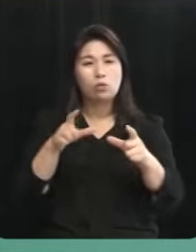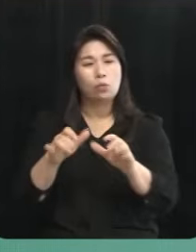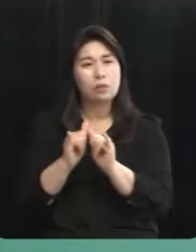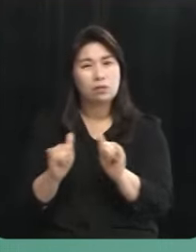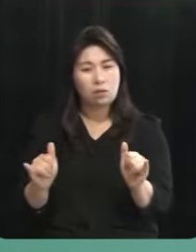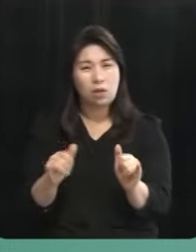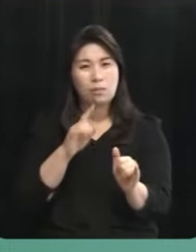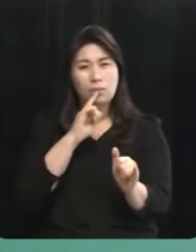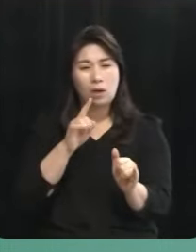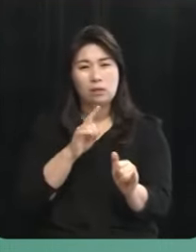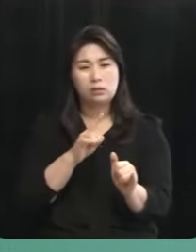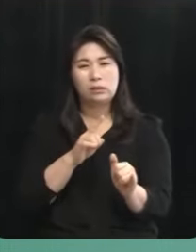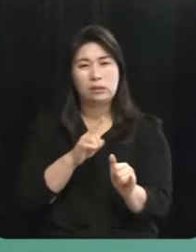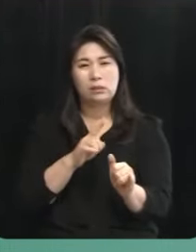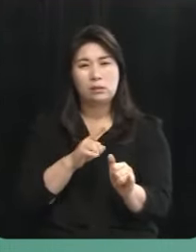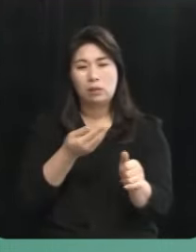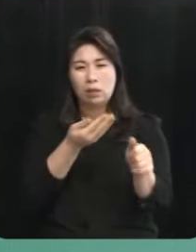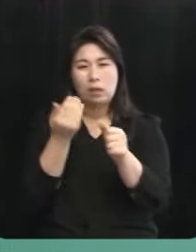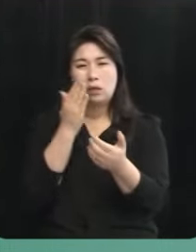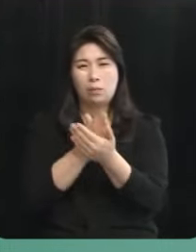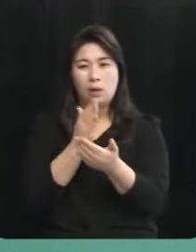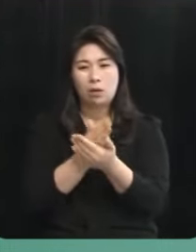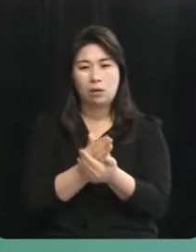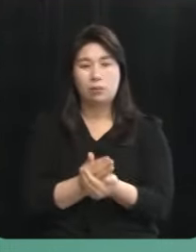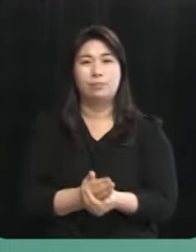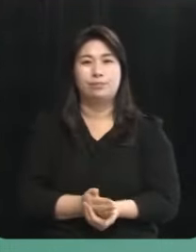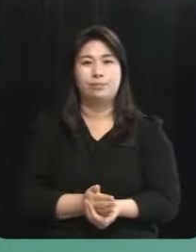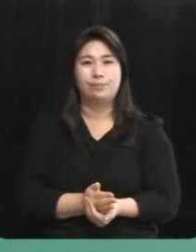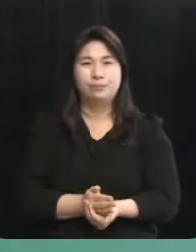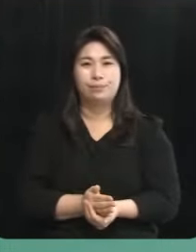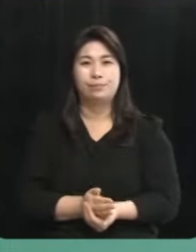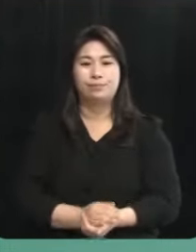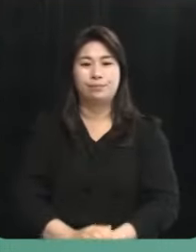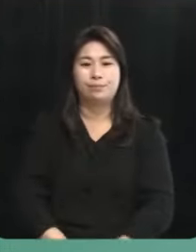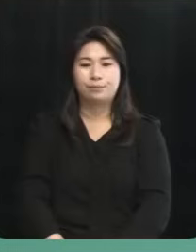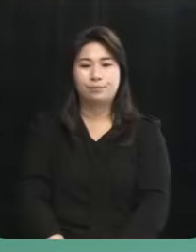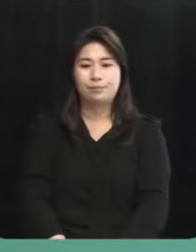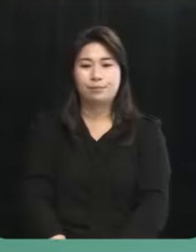의견을 호도하지 말아주시길 바랍니다 갈라치기 하지 말아주시길 바랍니다